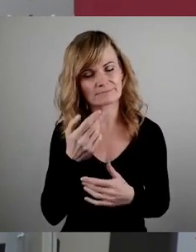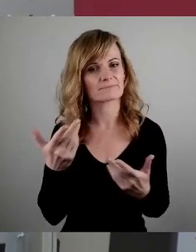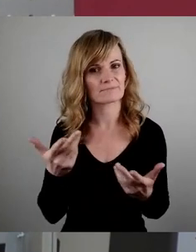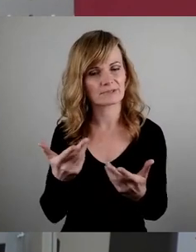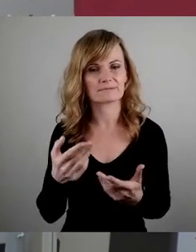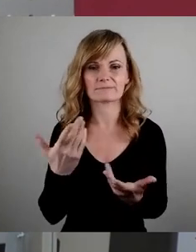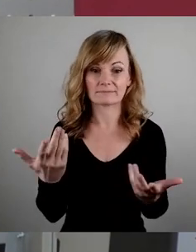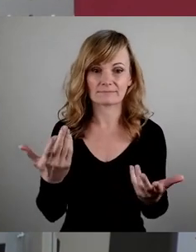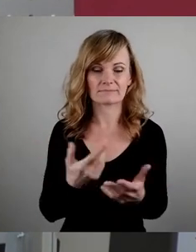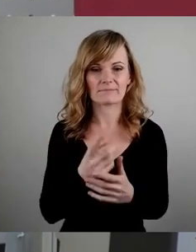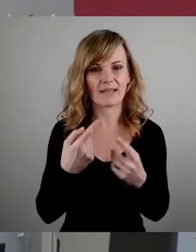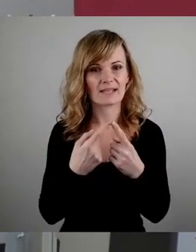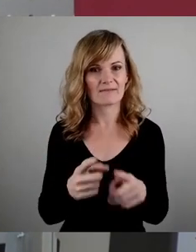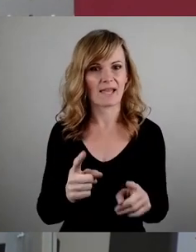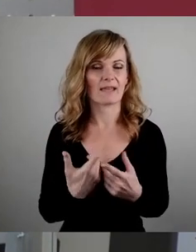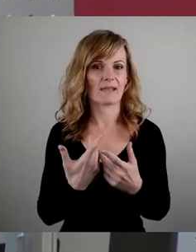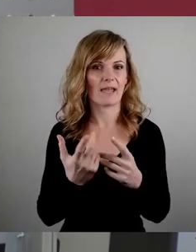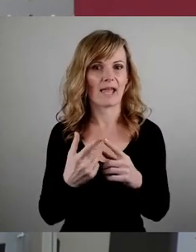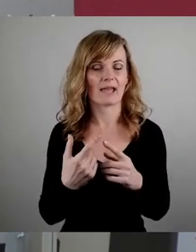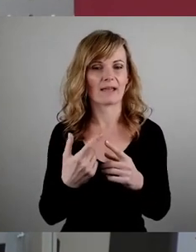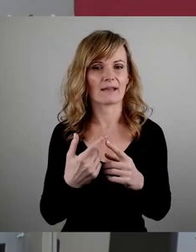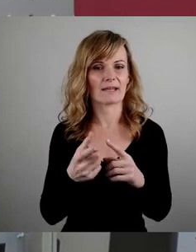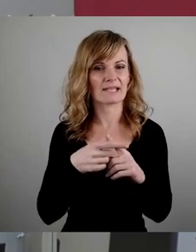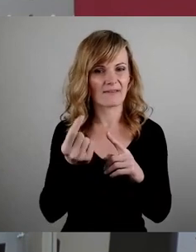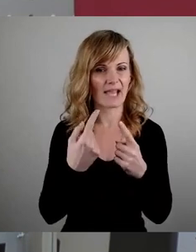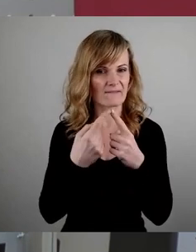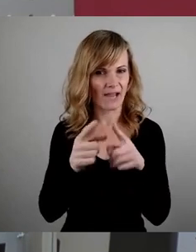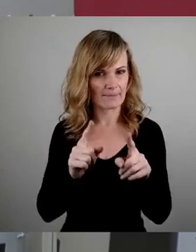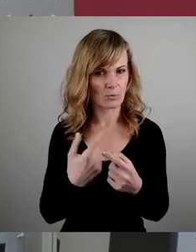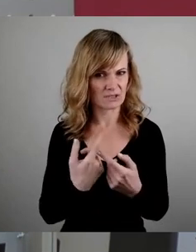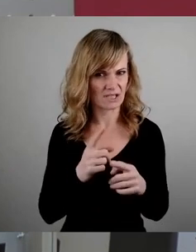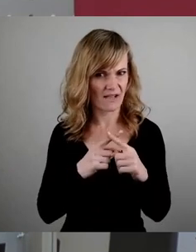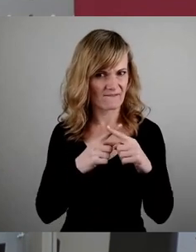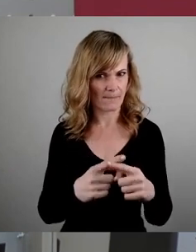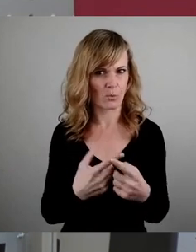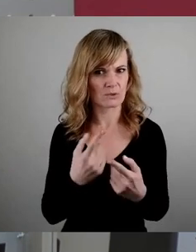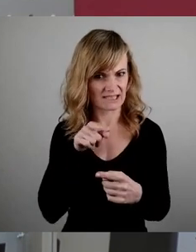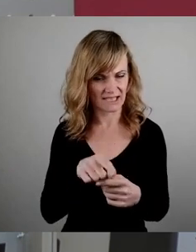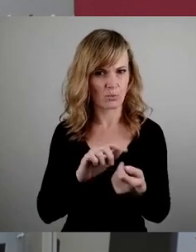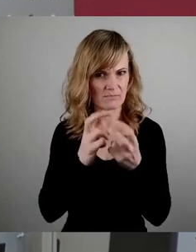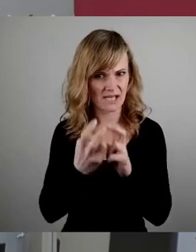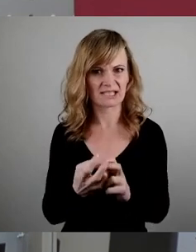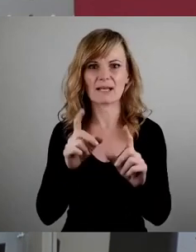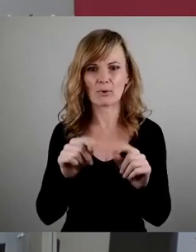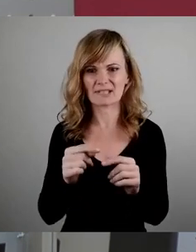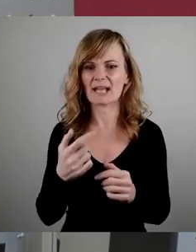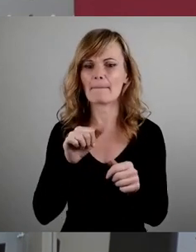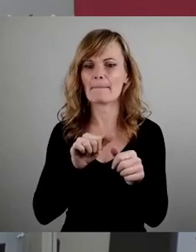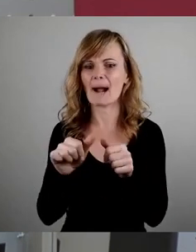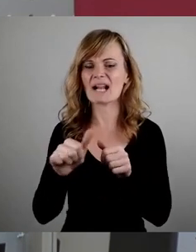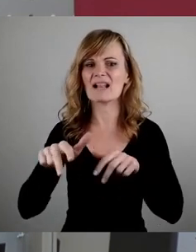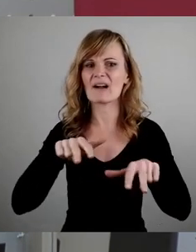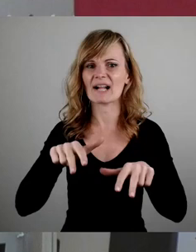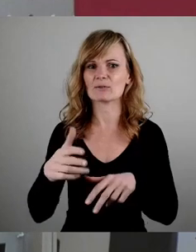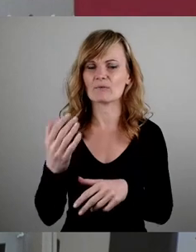Zweckentfremdungsverbot umsetzen, am Ende ist doch nichts anderes als eine Mangelverwaltung von Wohnraum. Das muss man doch ganz, ganz